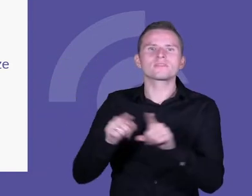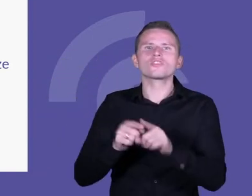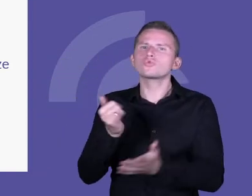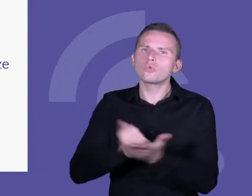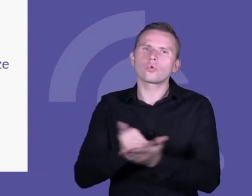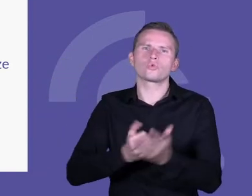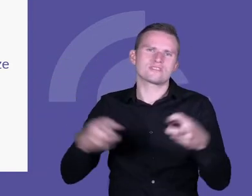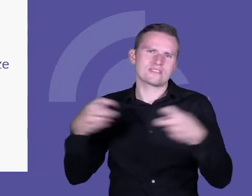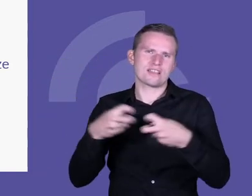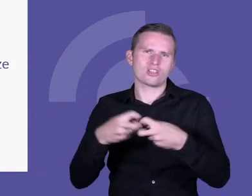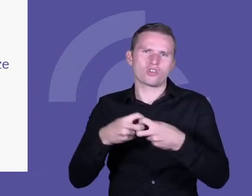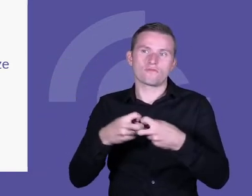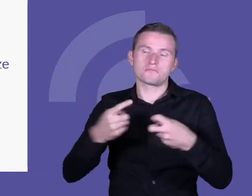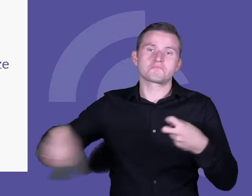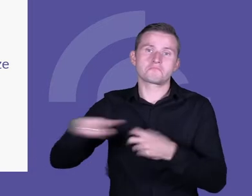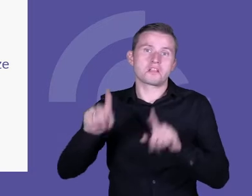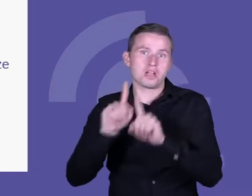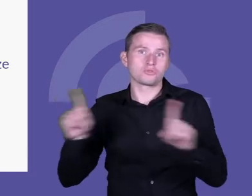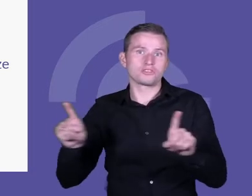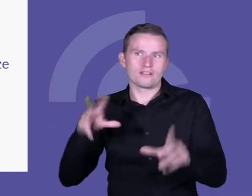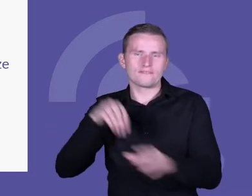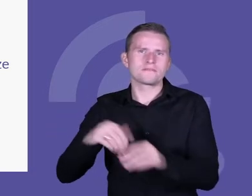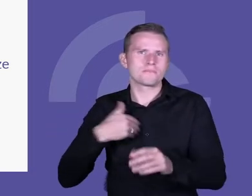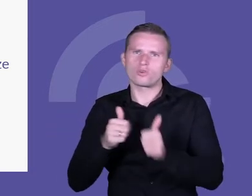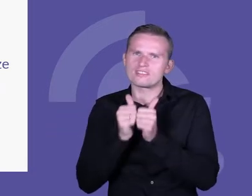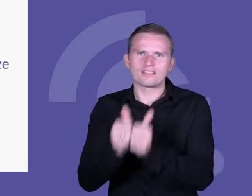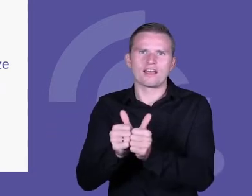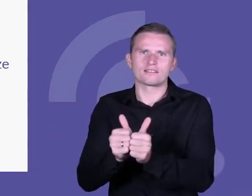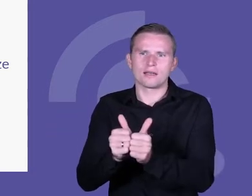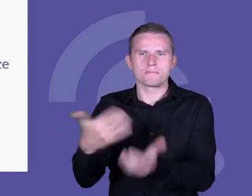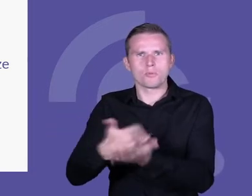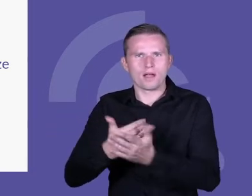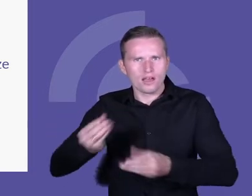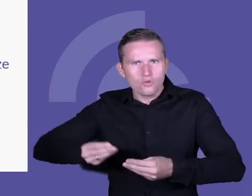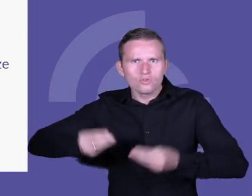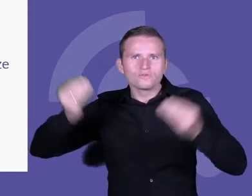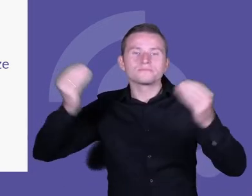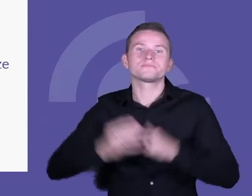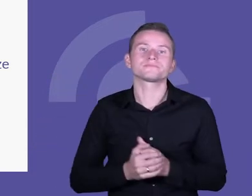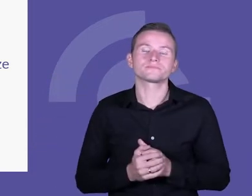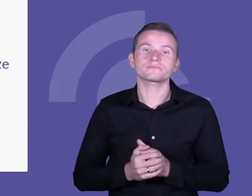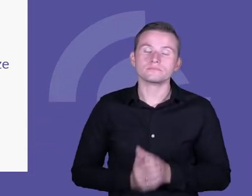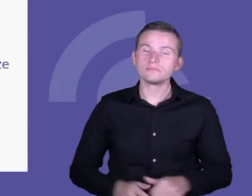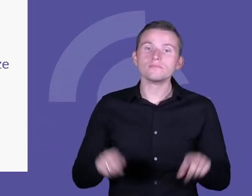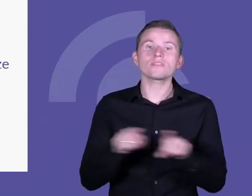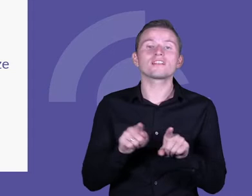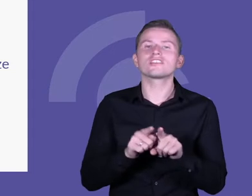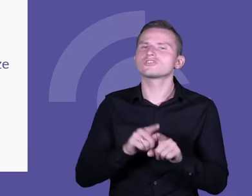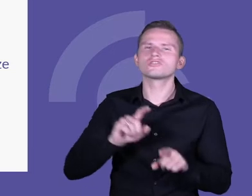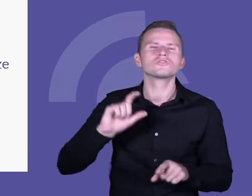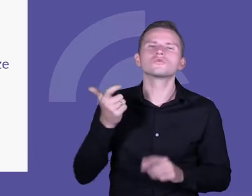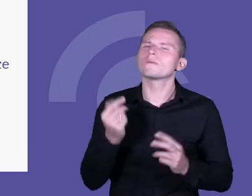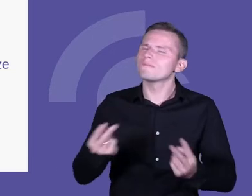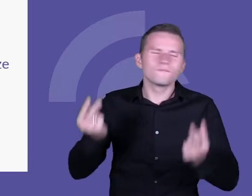podczas którego nauczyciele mieli także określone zadania rozwojowe do wykonania. I co najważniejsze,